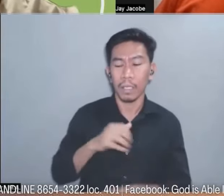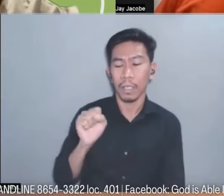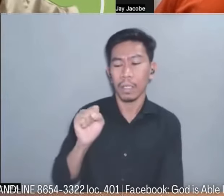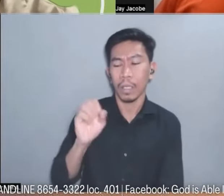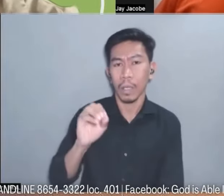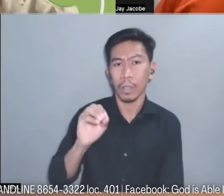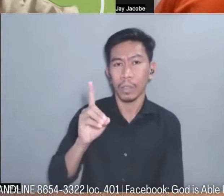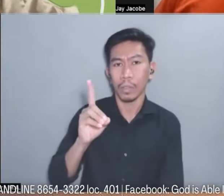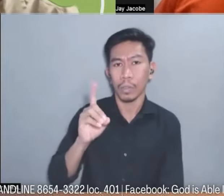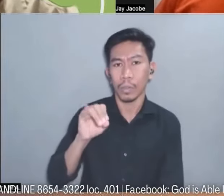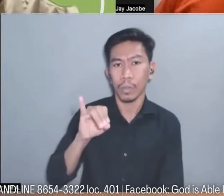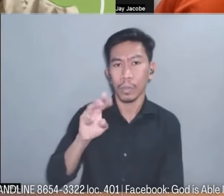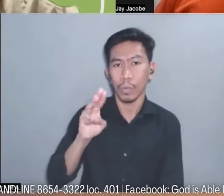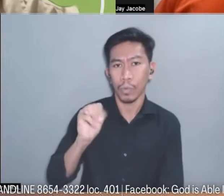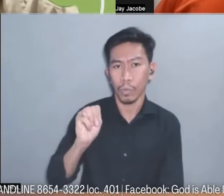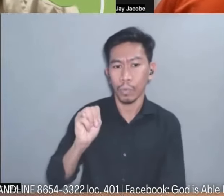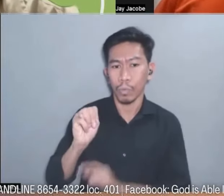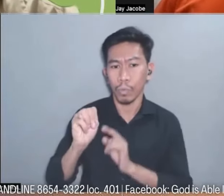symptomatic